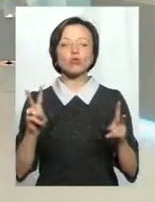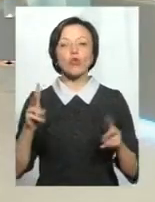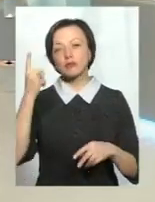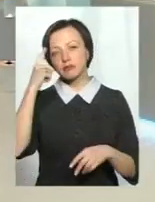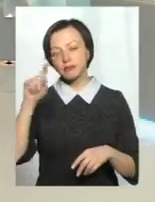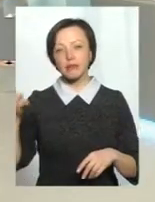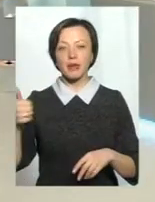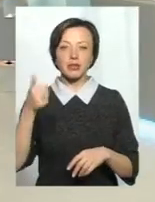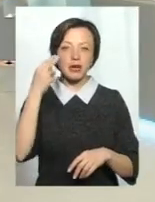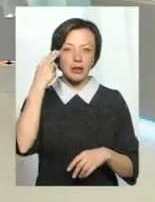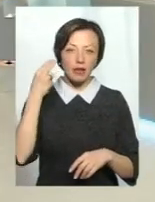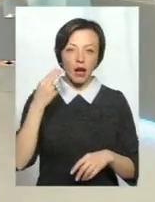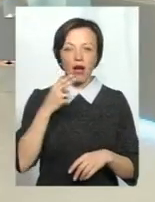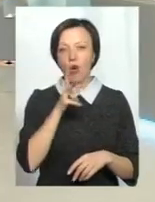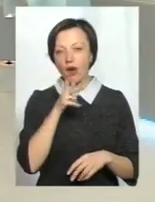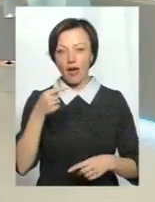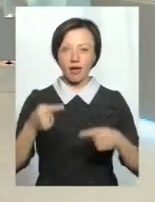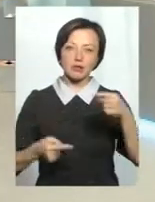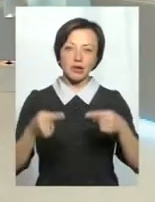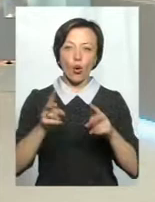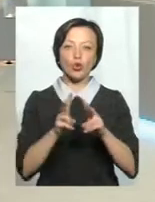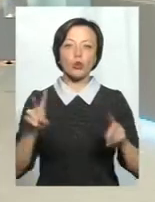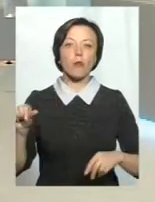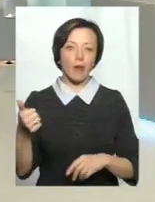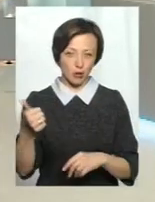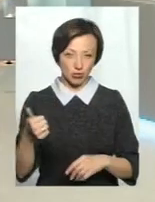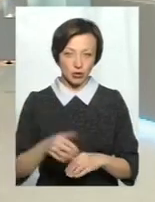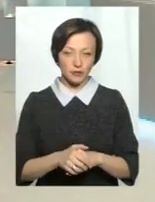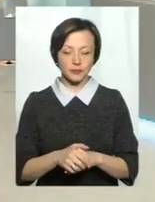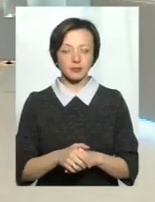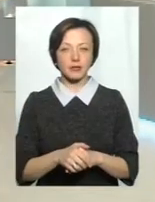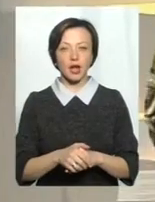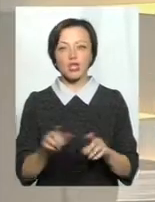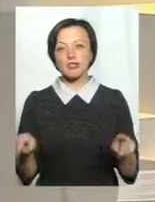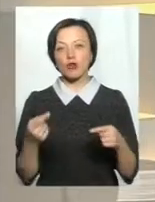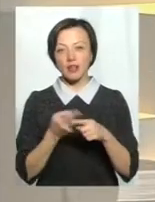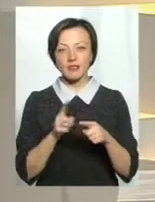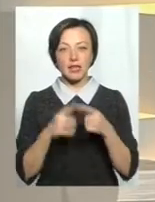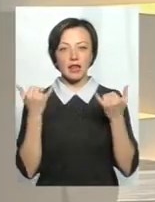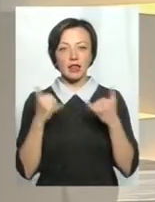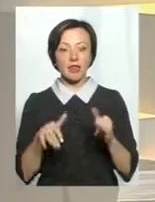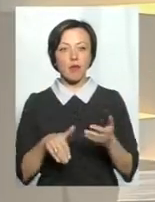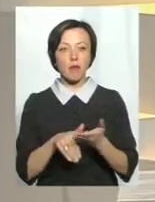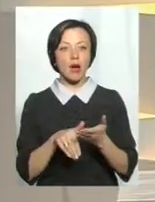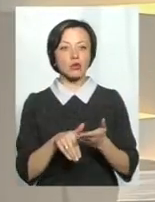її, Китай і Корея до цього часу сперечаються, хто ж перший створив цей дивовий метод.